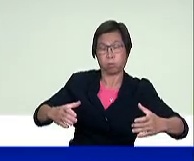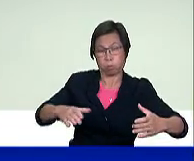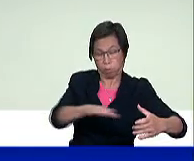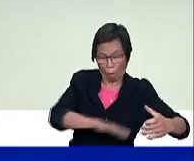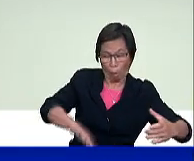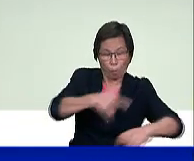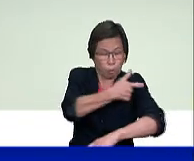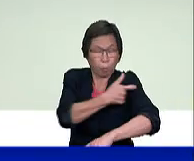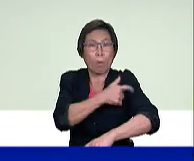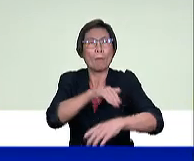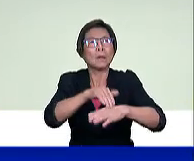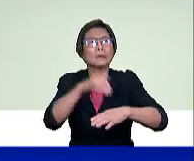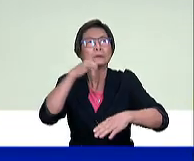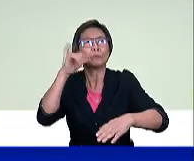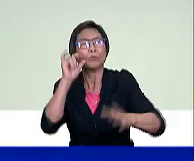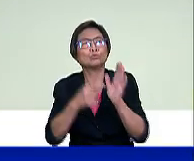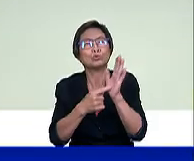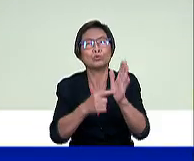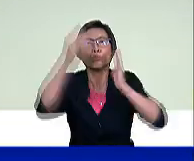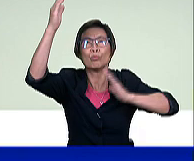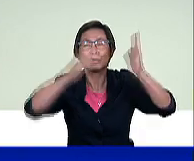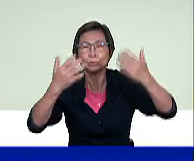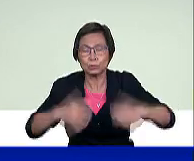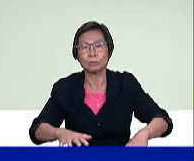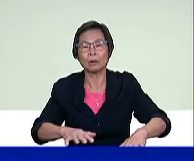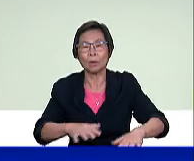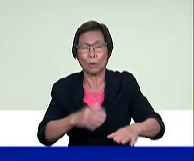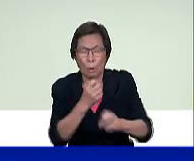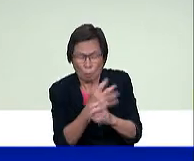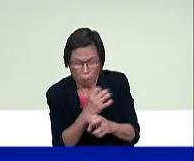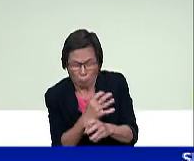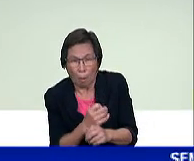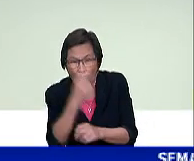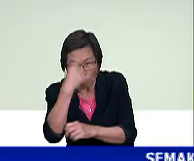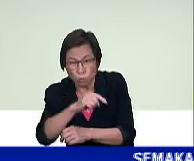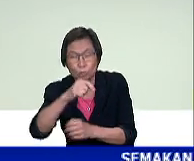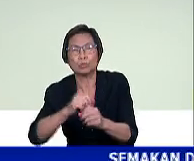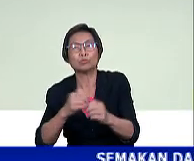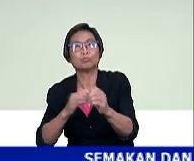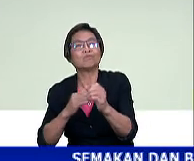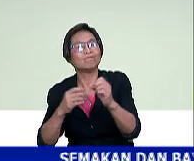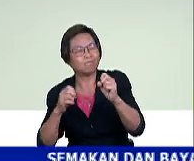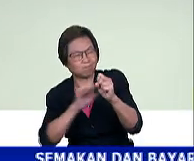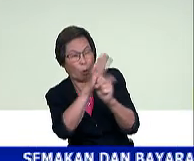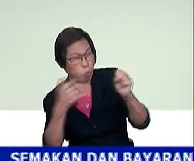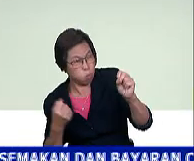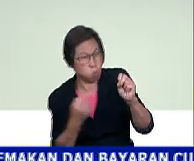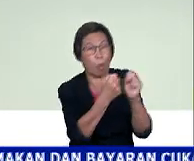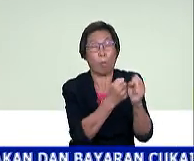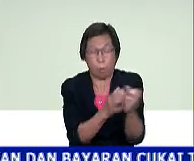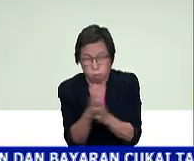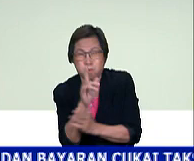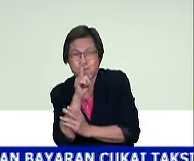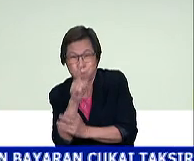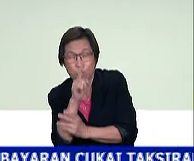pada semalam menunjukkan negara kita betul-betul bersungguh-sungguh untuk mengurangi COVID-19. Saya